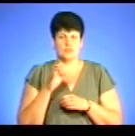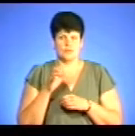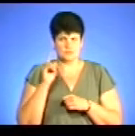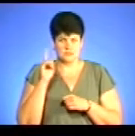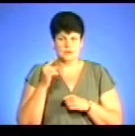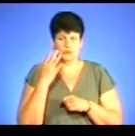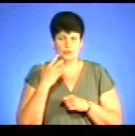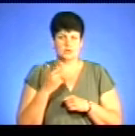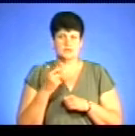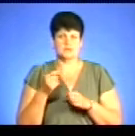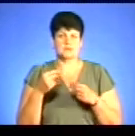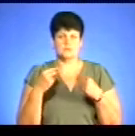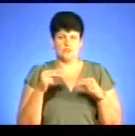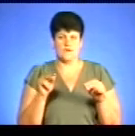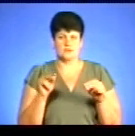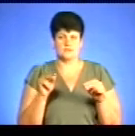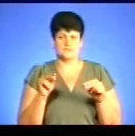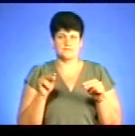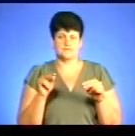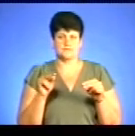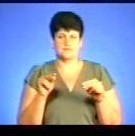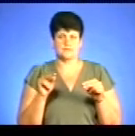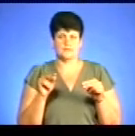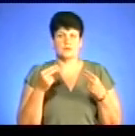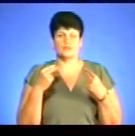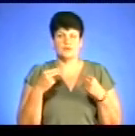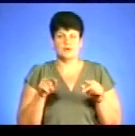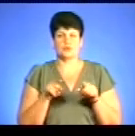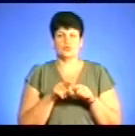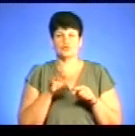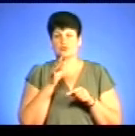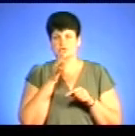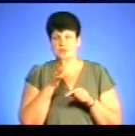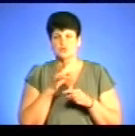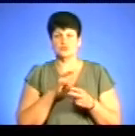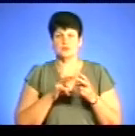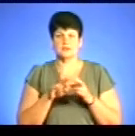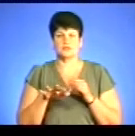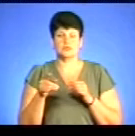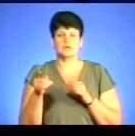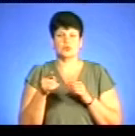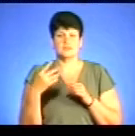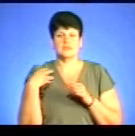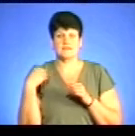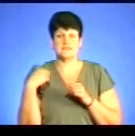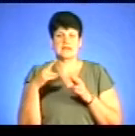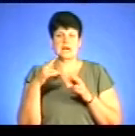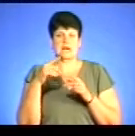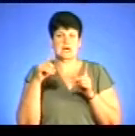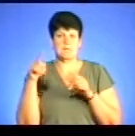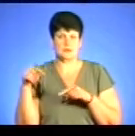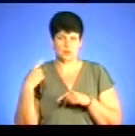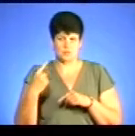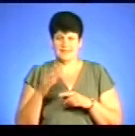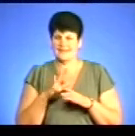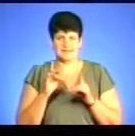цю продукцію? Збувалися, ну, скажімо так, одночасно проводилися обшукання на території Тернопільської, Львівської, Закарпатської області. Тобто не лише